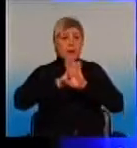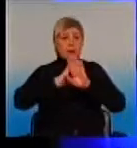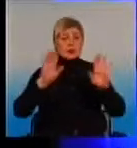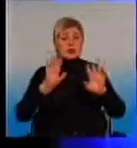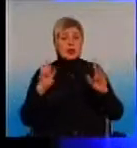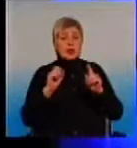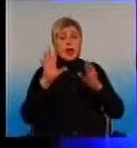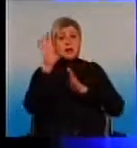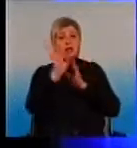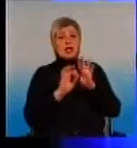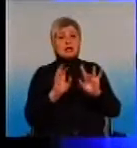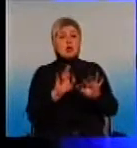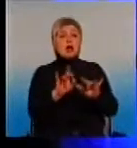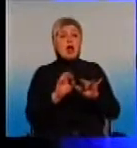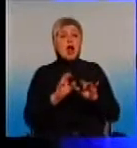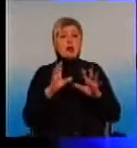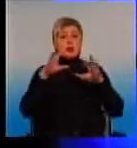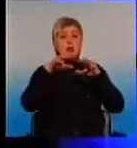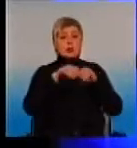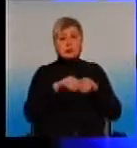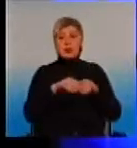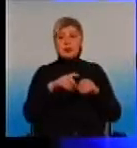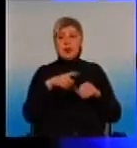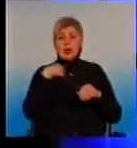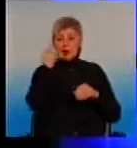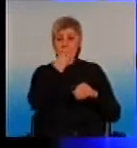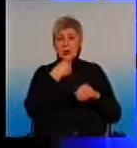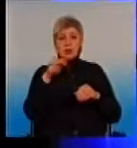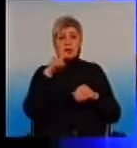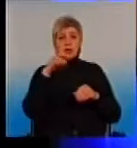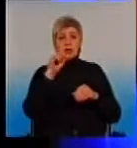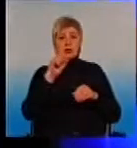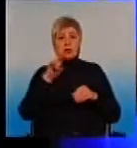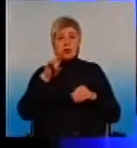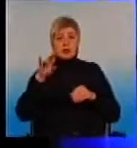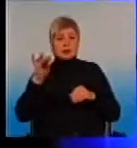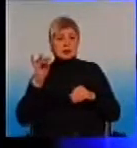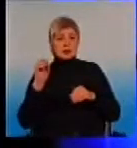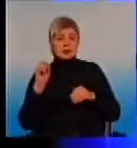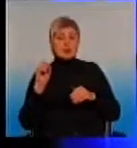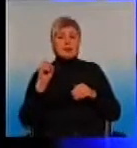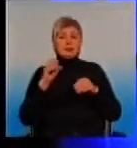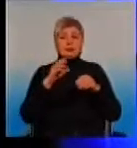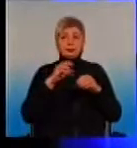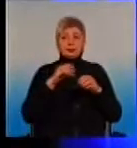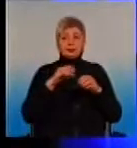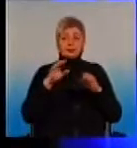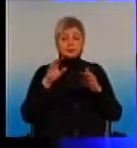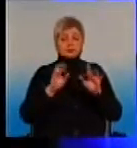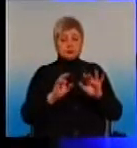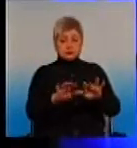папайрів. Ничего. Т.е. вводяться данные персонального человека в цю систему, доктор или регистратор, хто це робить,